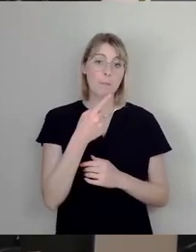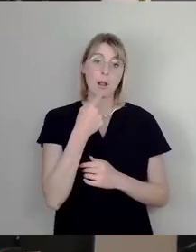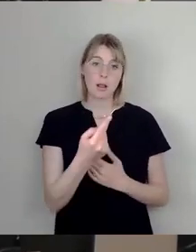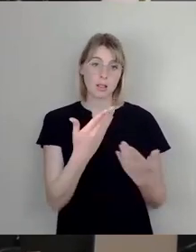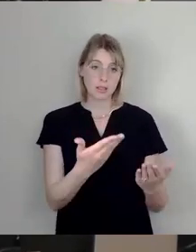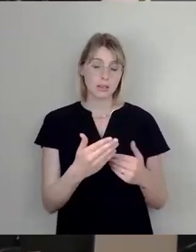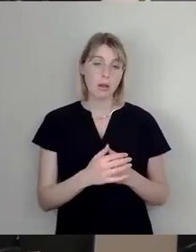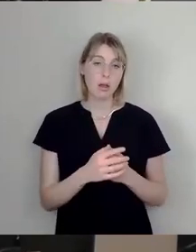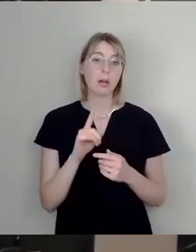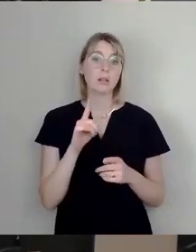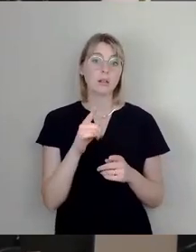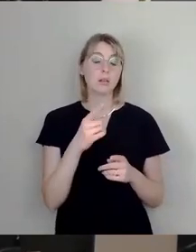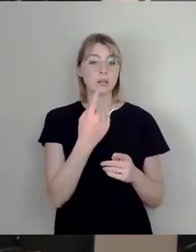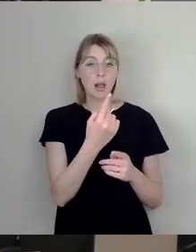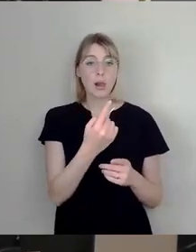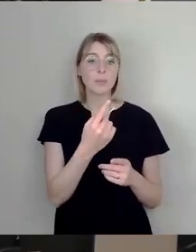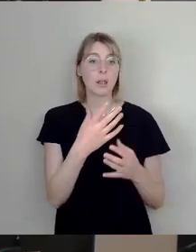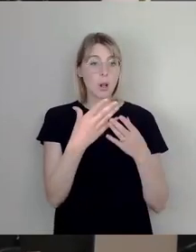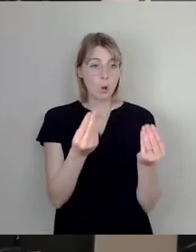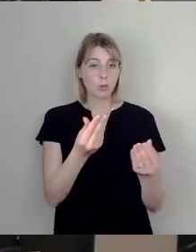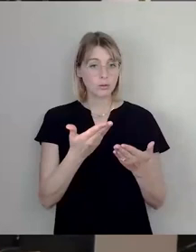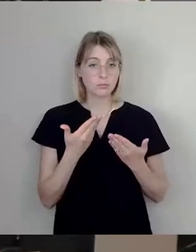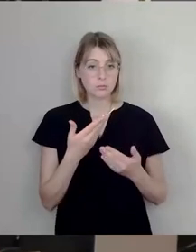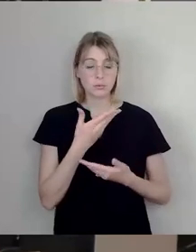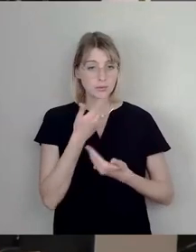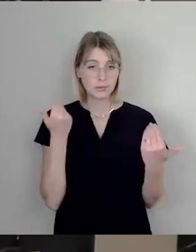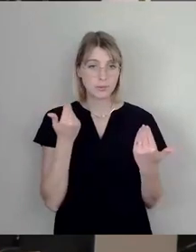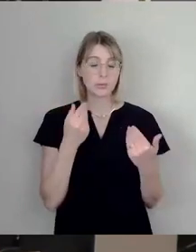bieten aber keine Lösung an. Sie sagen, es braucht eine zentrale Einrichtung,